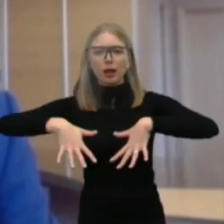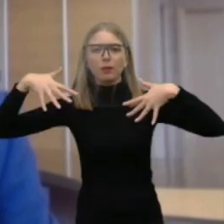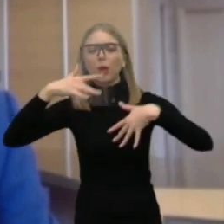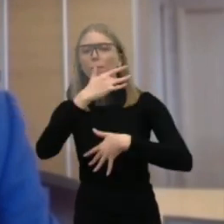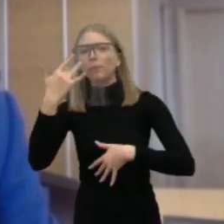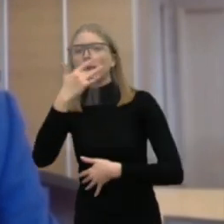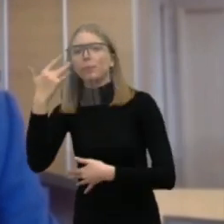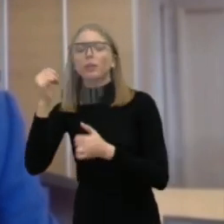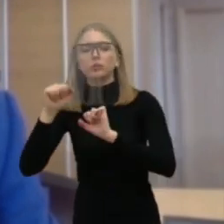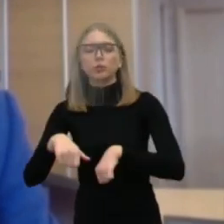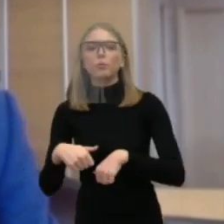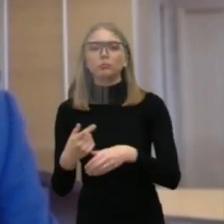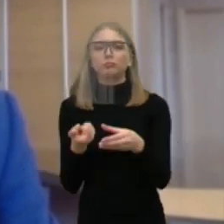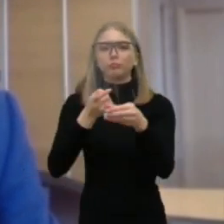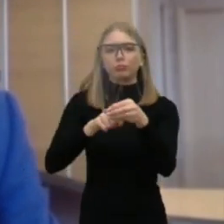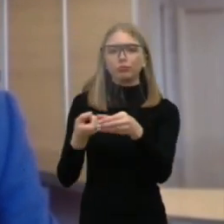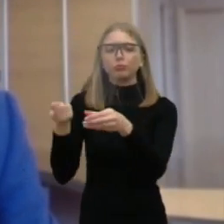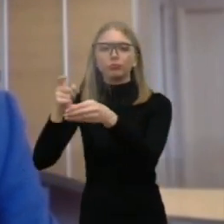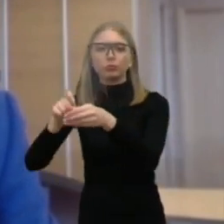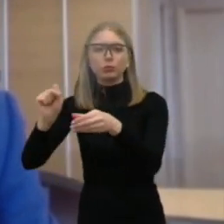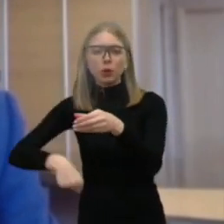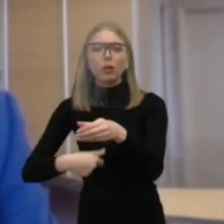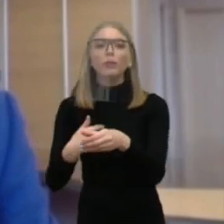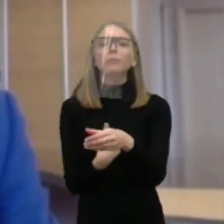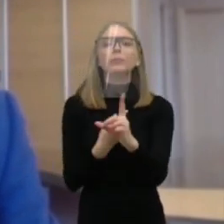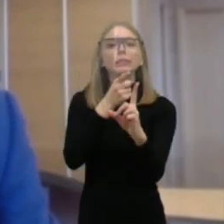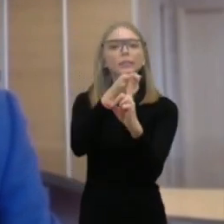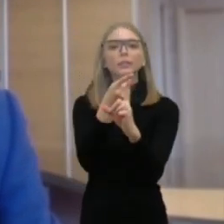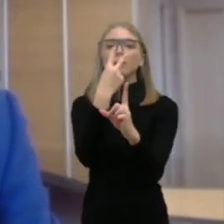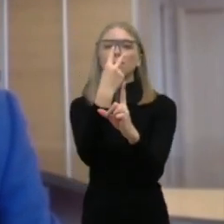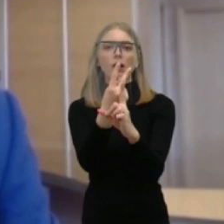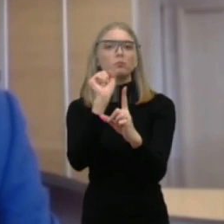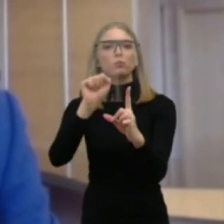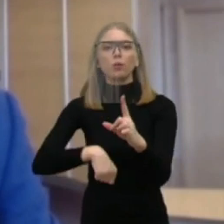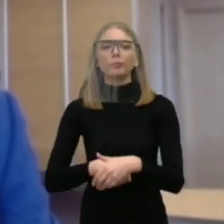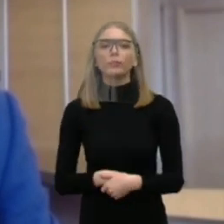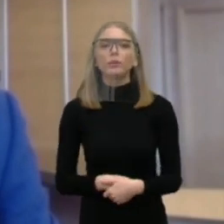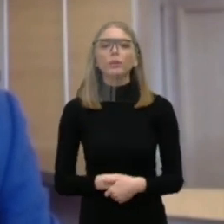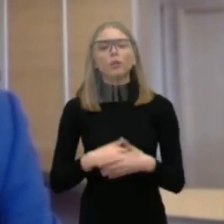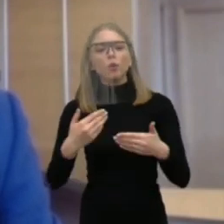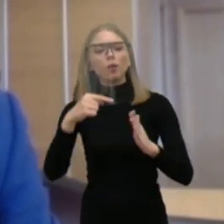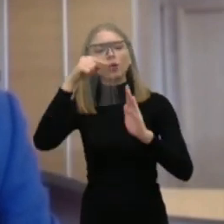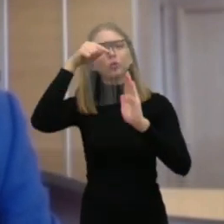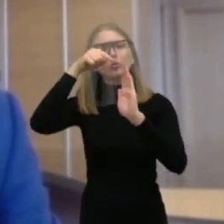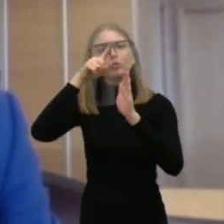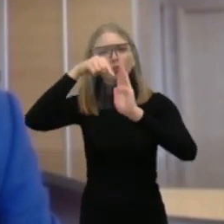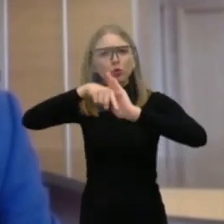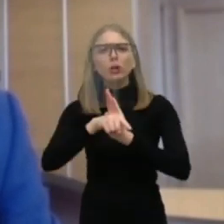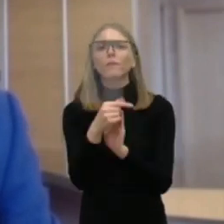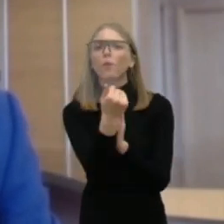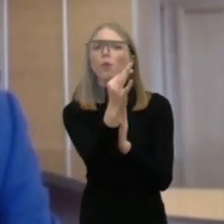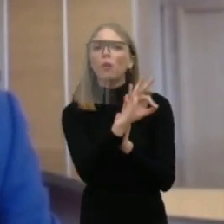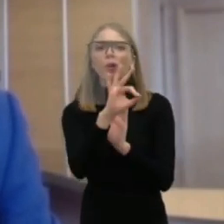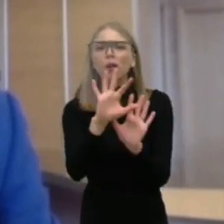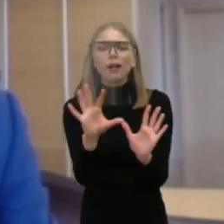stabilizuoti ir aiškiai numatyti tikslus kokieji. Na, iš turinio prasmės aš nenoriu primesti turinio, iš tikrųjų,